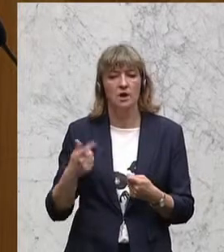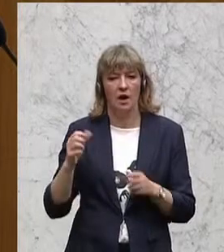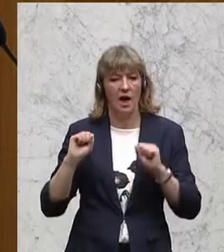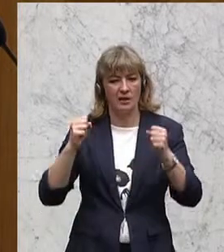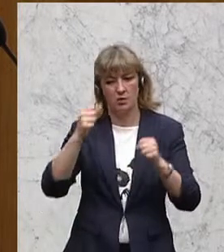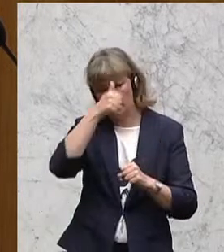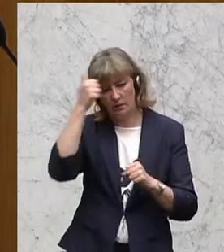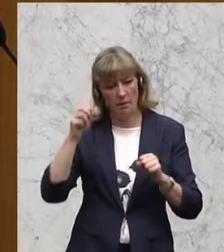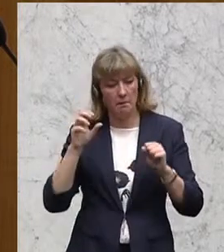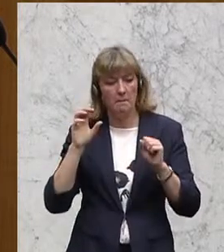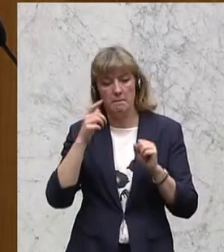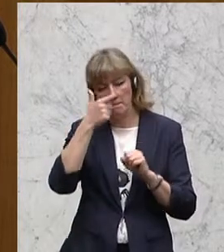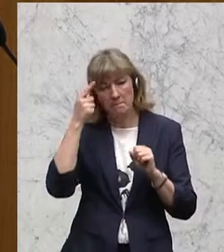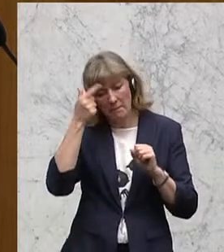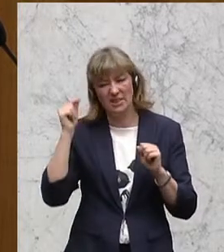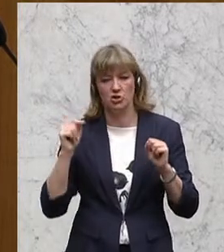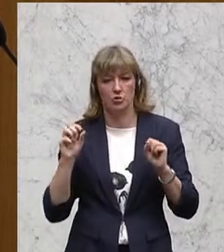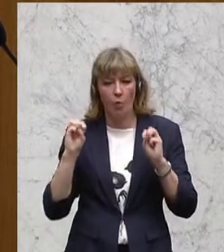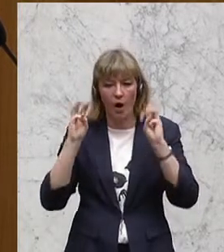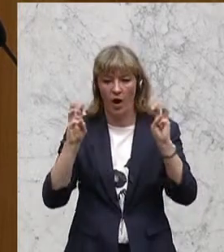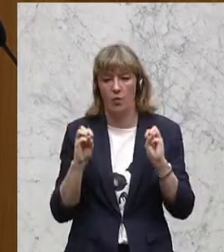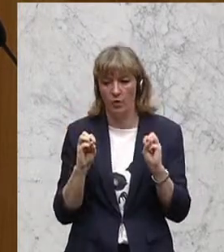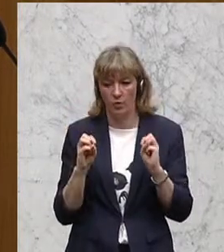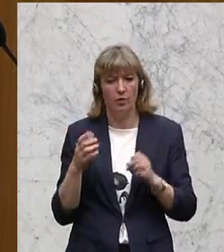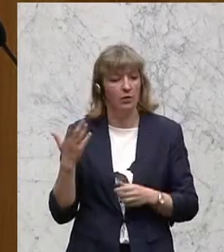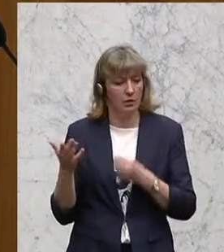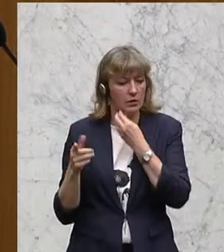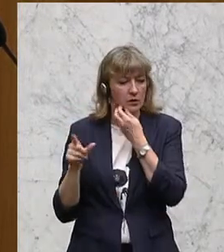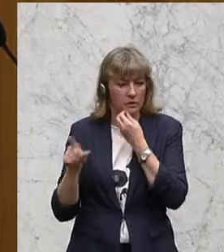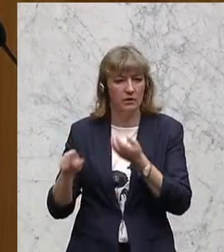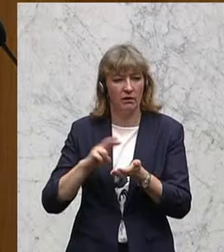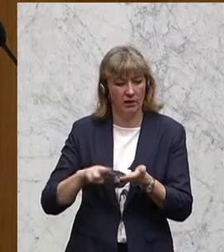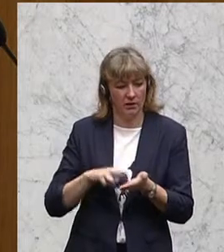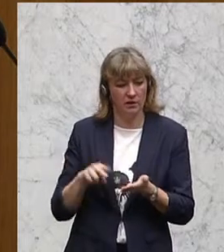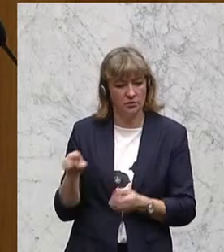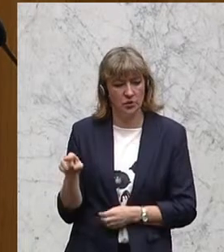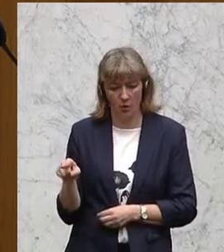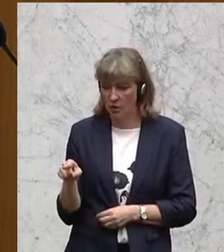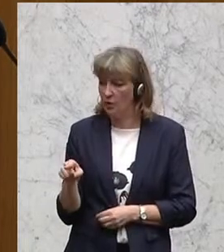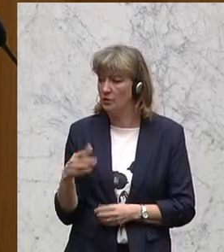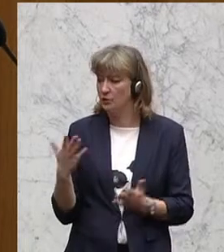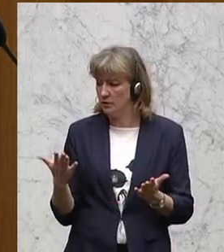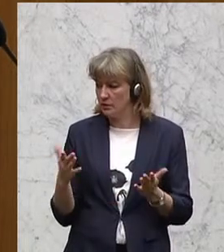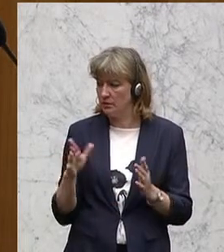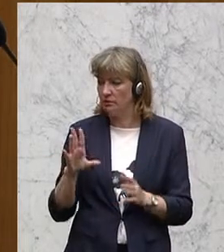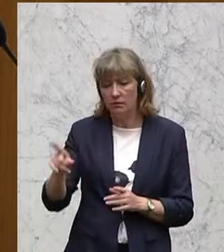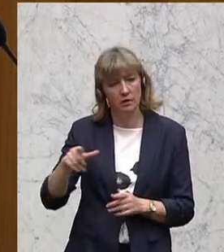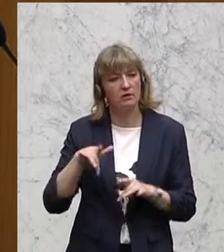wirklich behinderte Menschen in der Redaktion mitarbeiten und ihre Interessen